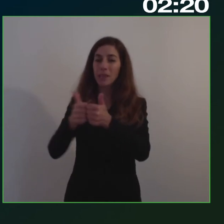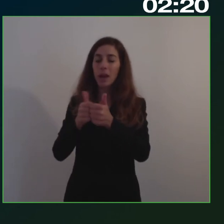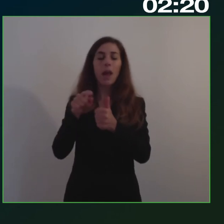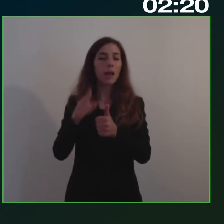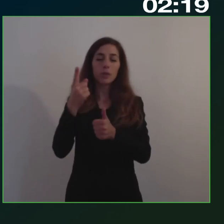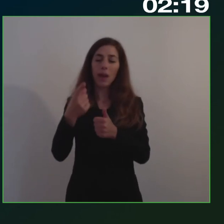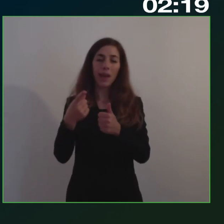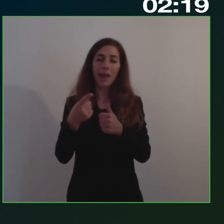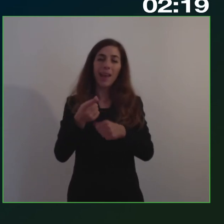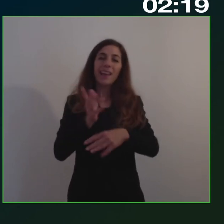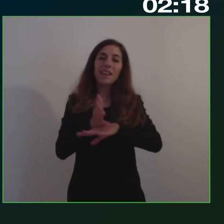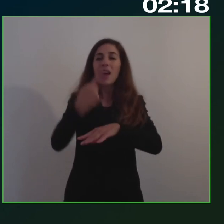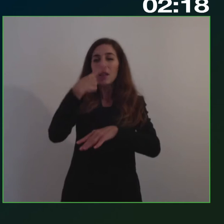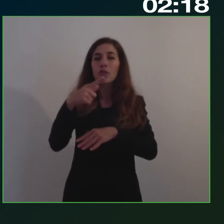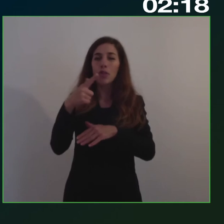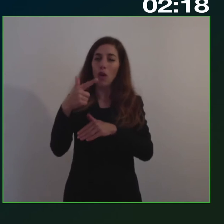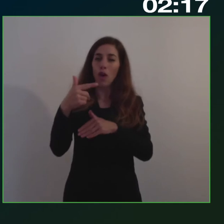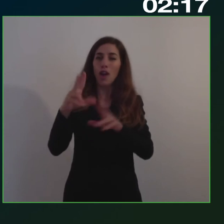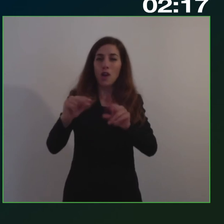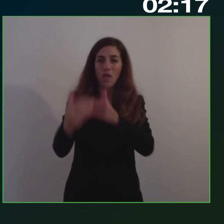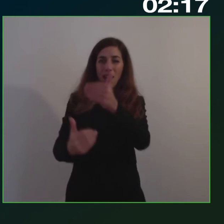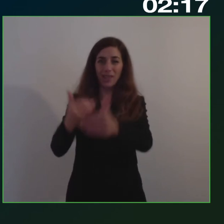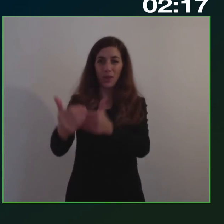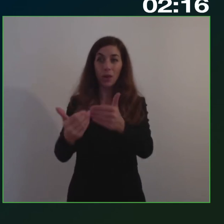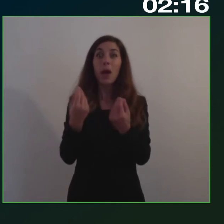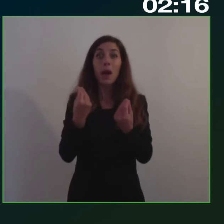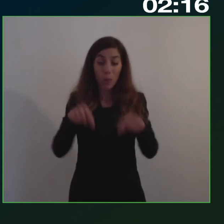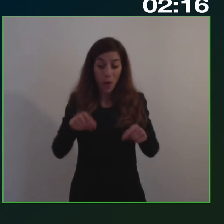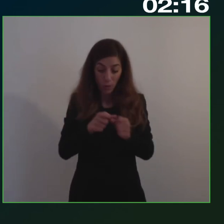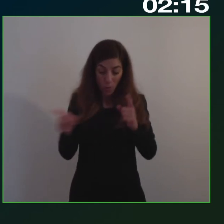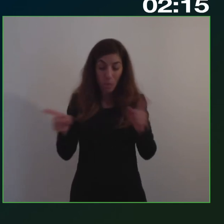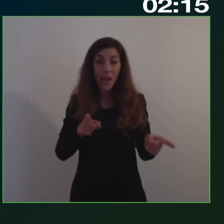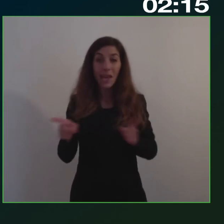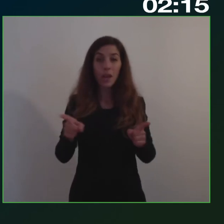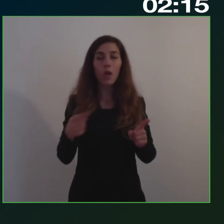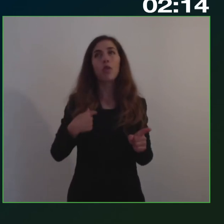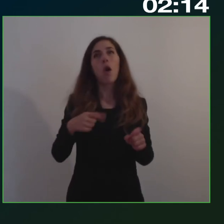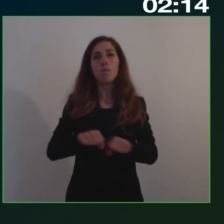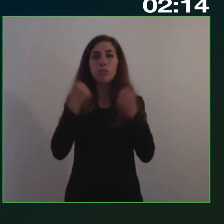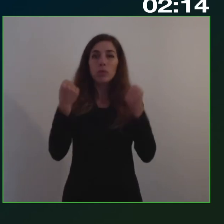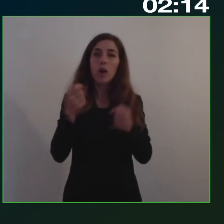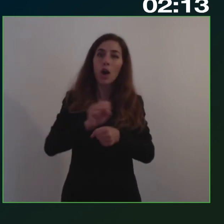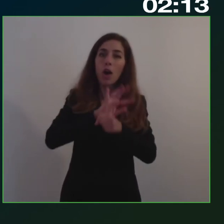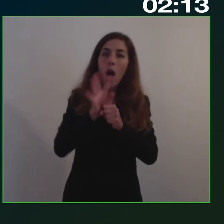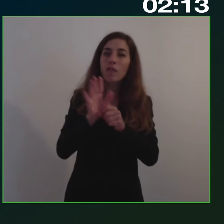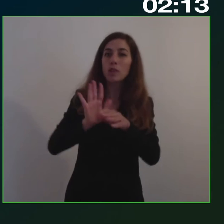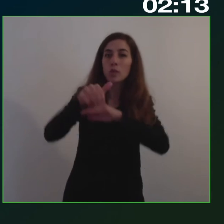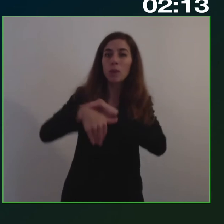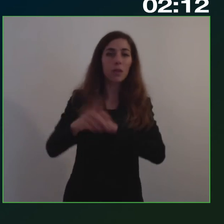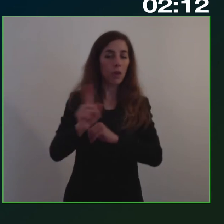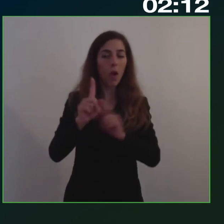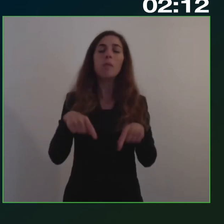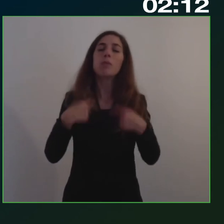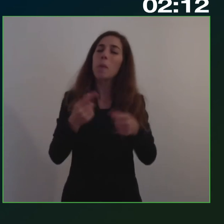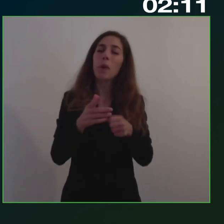perché in questo periodo noi siamo, ora non posso dire di essere nel Covid, noi siamo pieno Covid, però molte